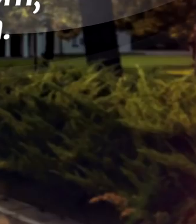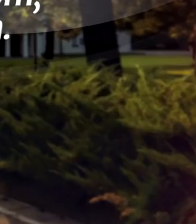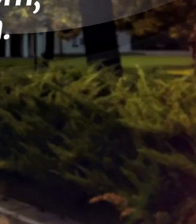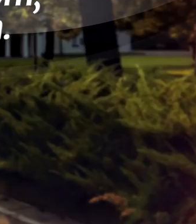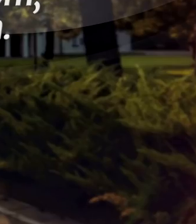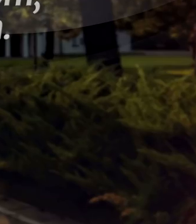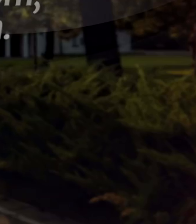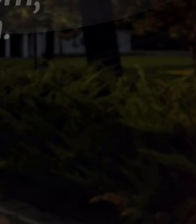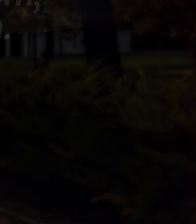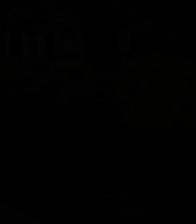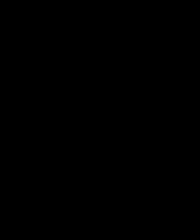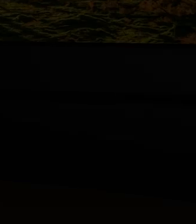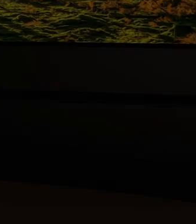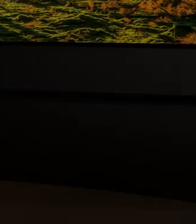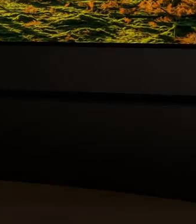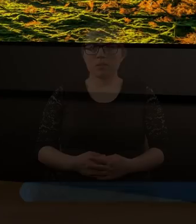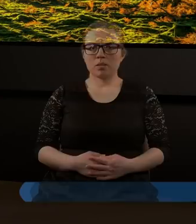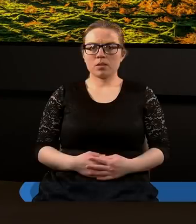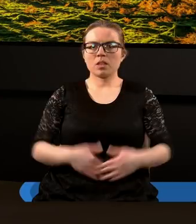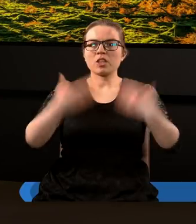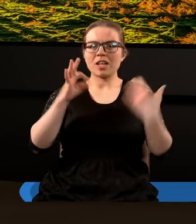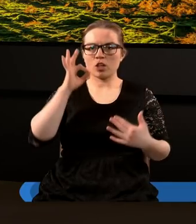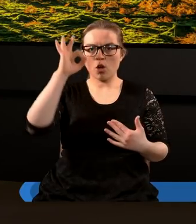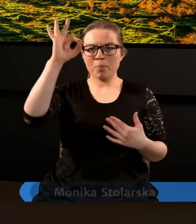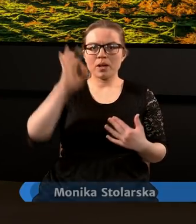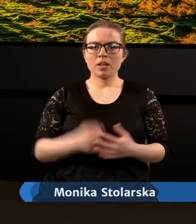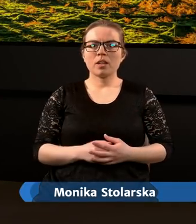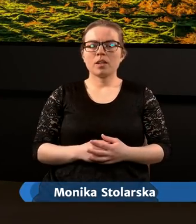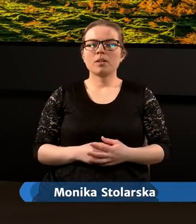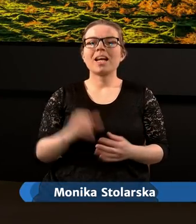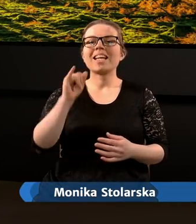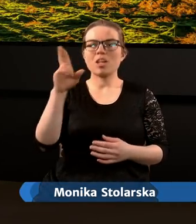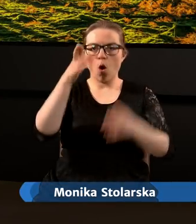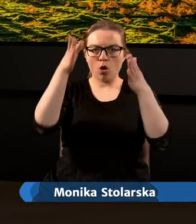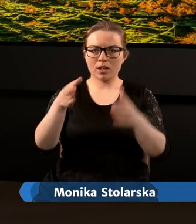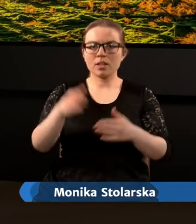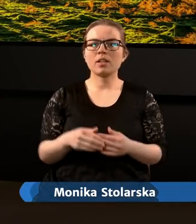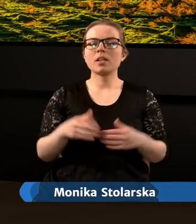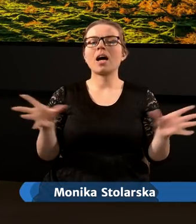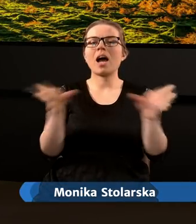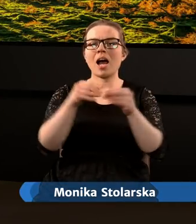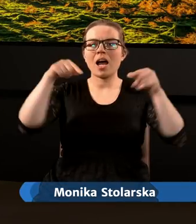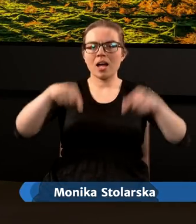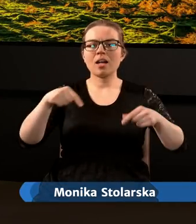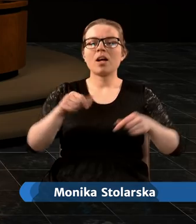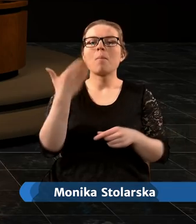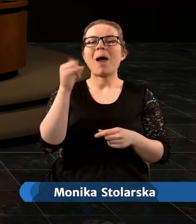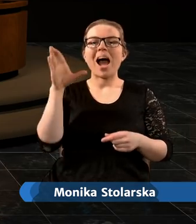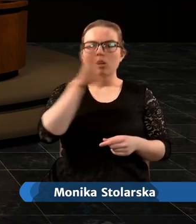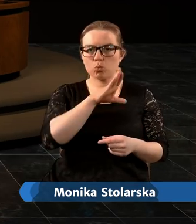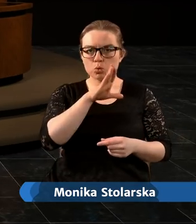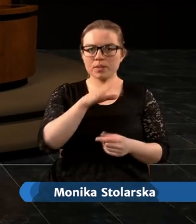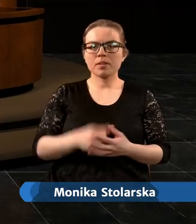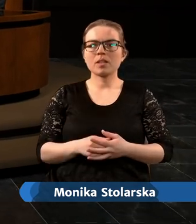Dziękujemy. Dzień dobry, jestem Igor. Ze mną w studium dzisiaj jest Mariusz,